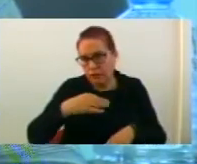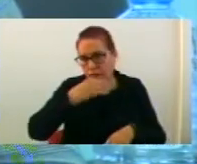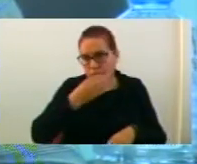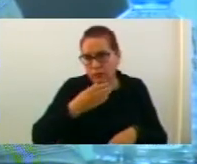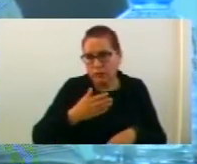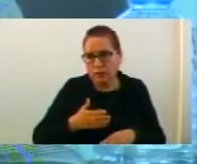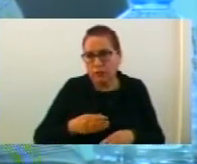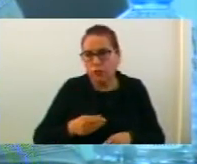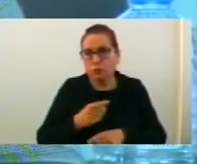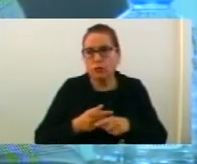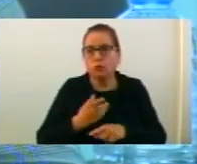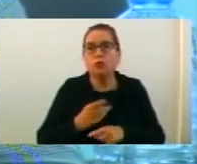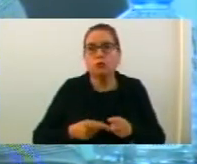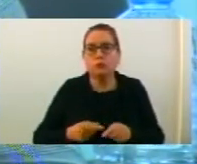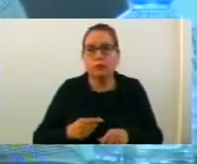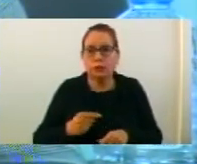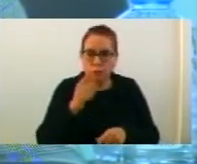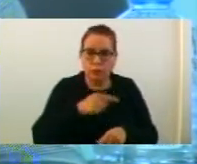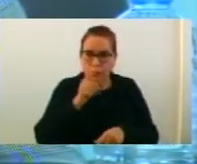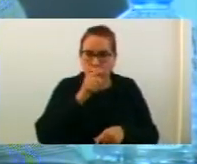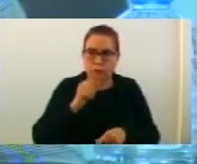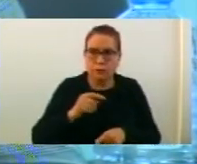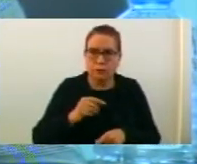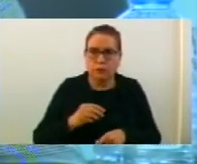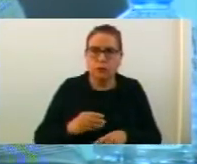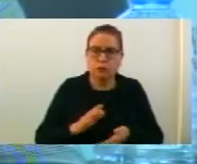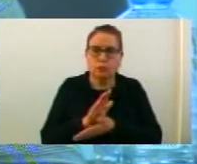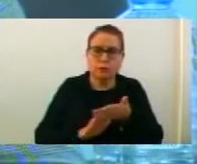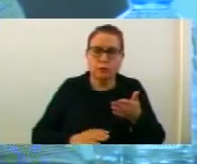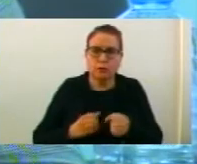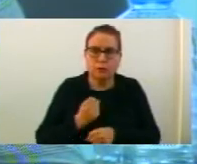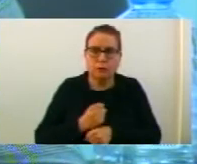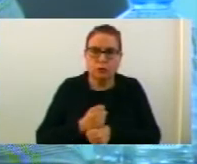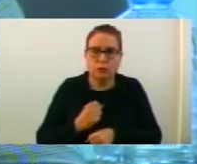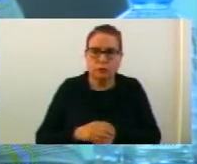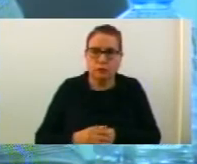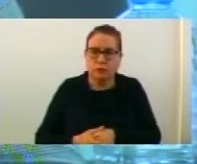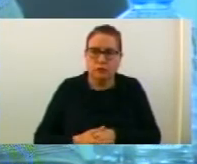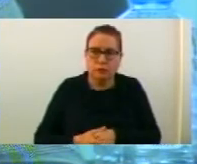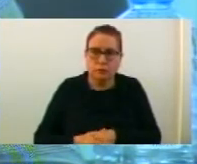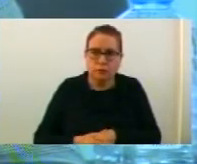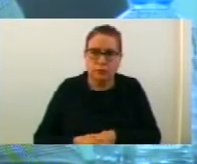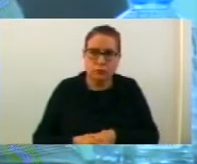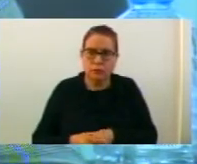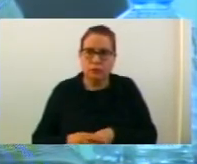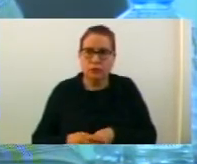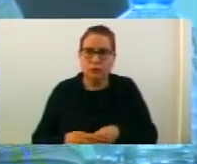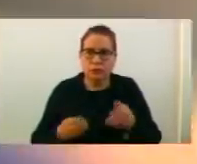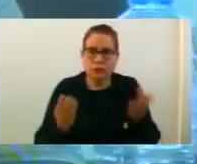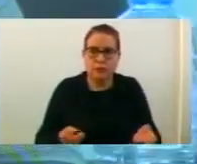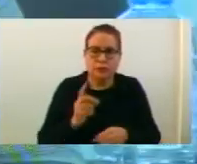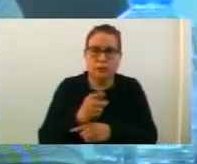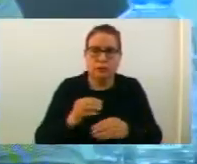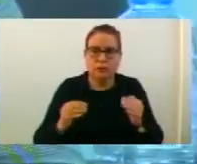тој процент е добар почеток, меѓутоа, исто така како и за предходниот предлог